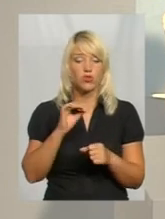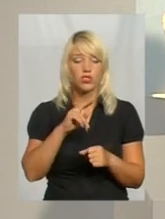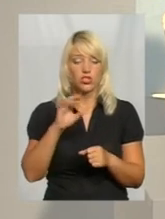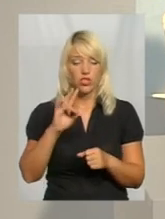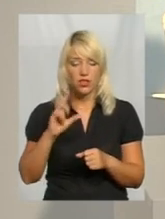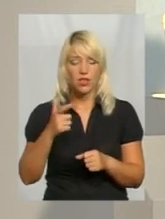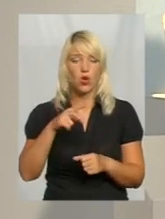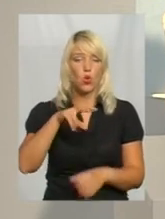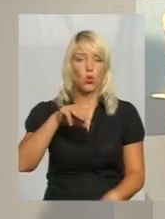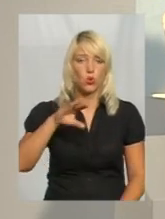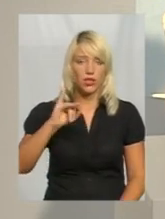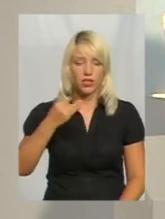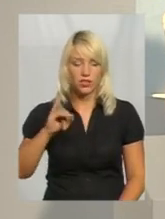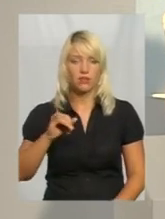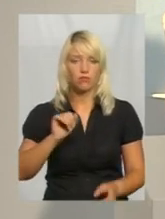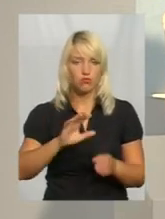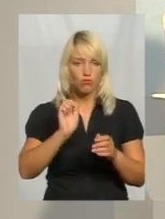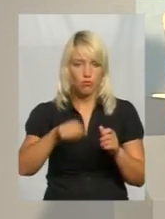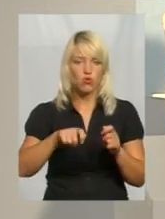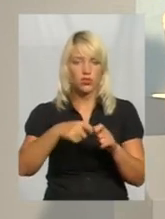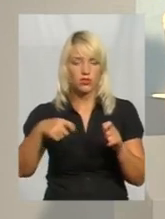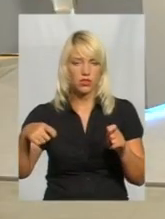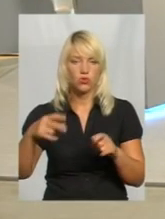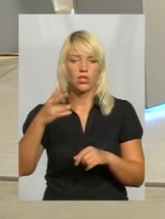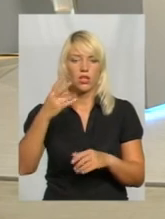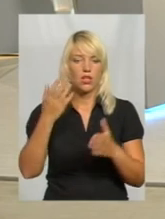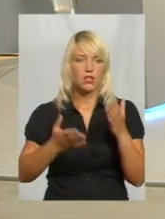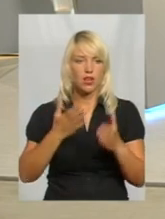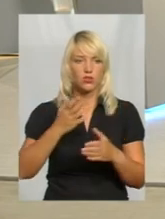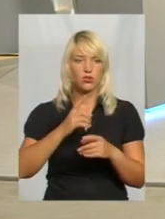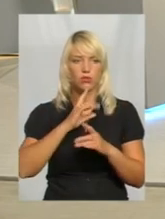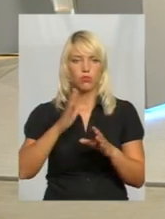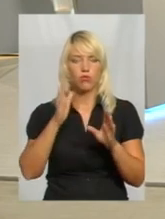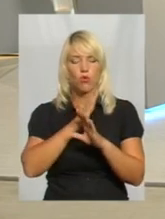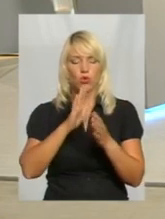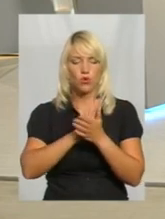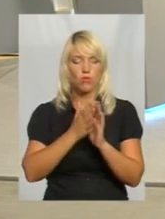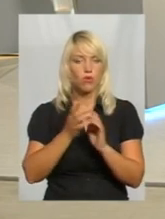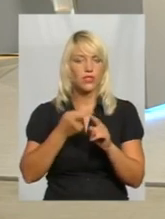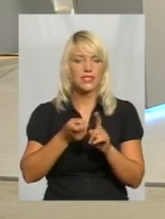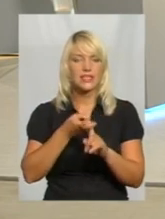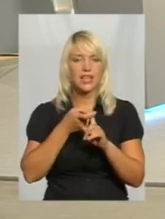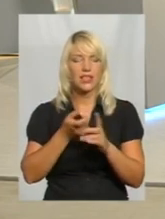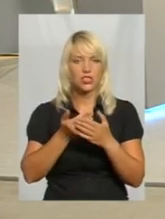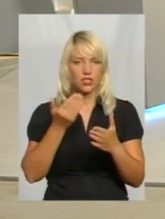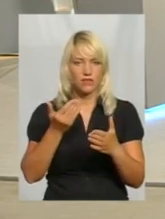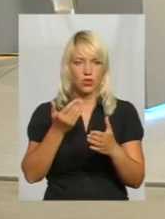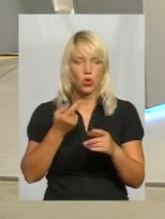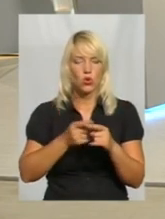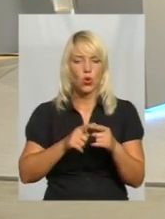лютий може затягнути. Якщо не будуть погодні умови, тут теж залежить багато від того, як